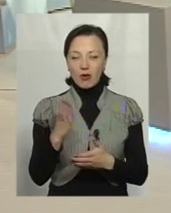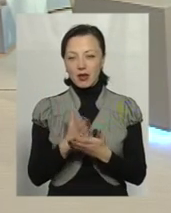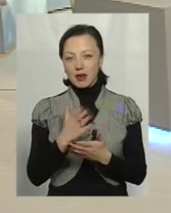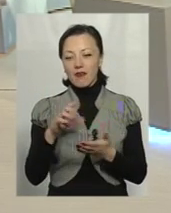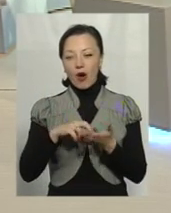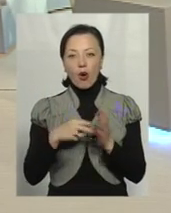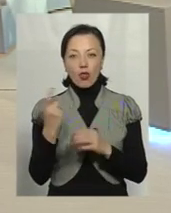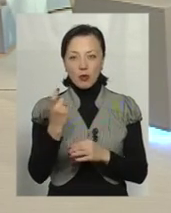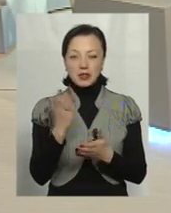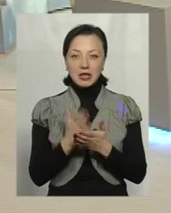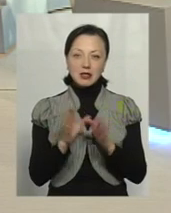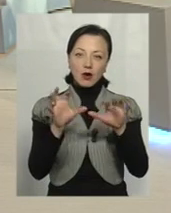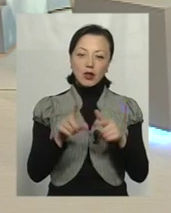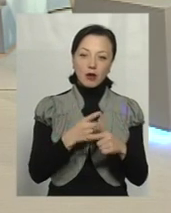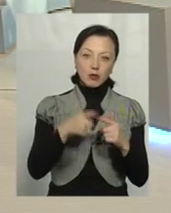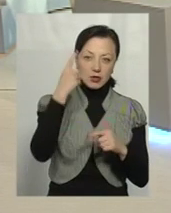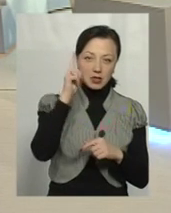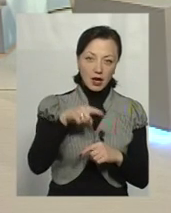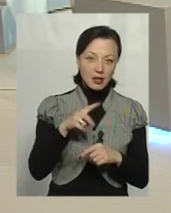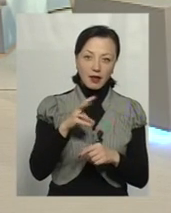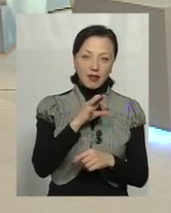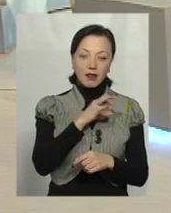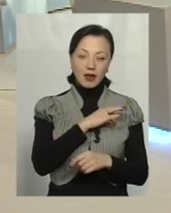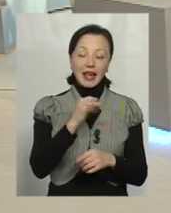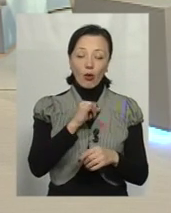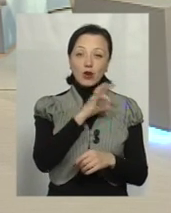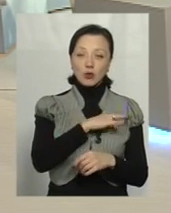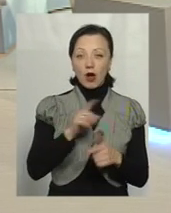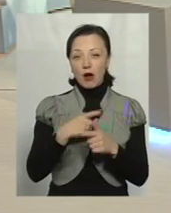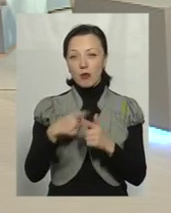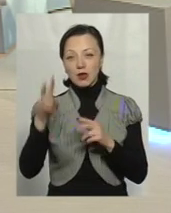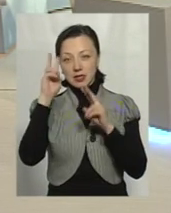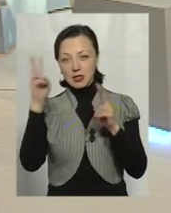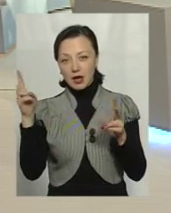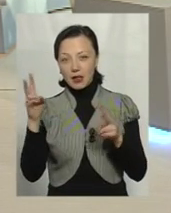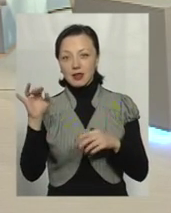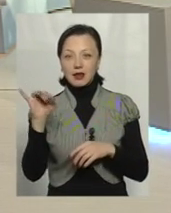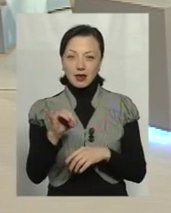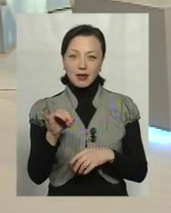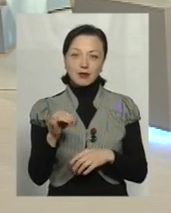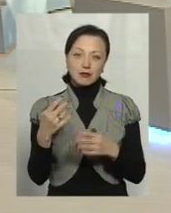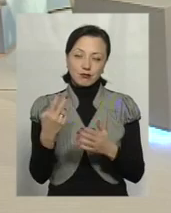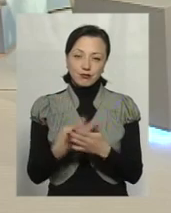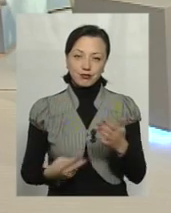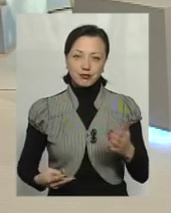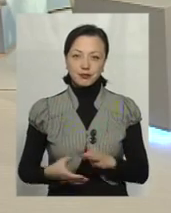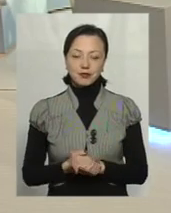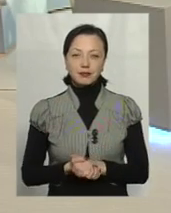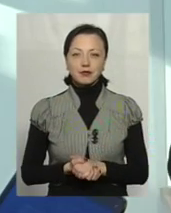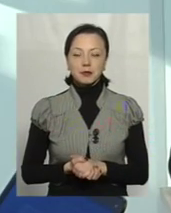закони, ви їх не обманете. Ви їх або знаєте, і ними користуєтесь, або не знаєте, і отримаєте бомеранги. Тому